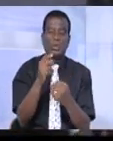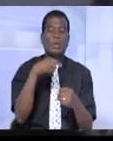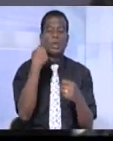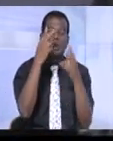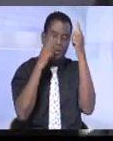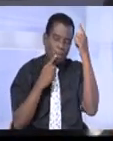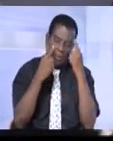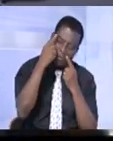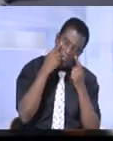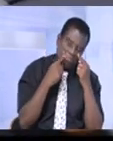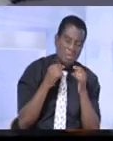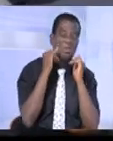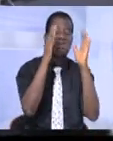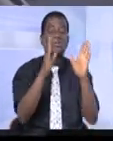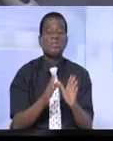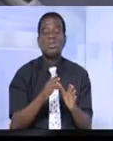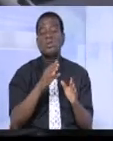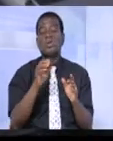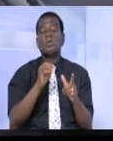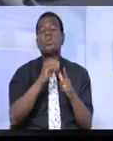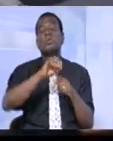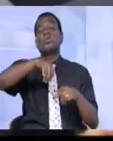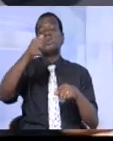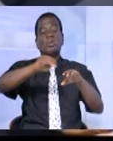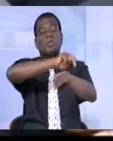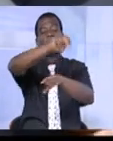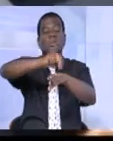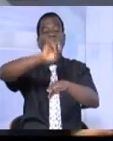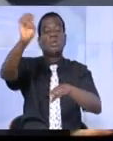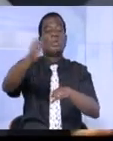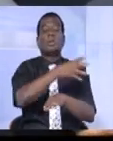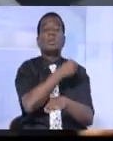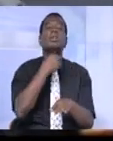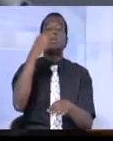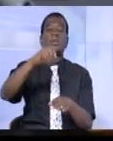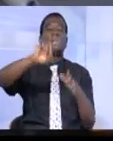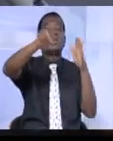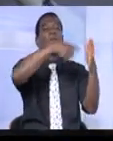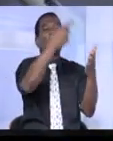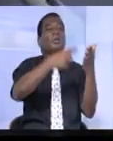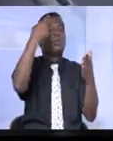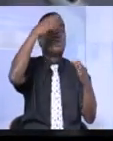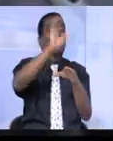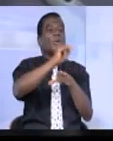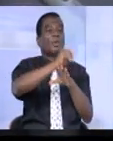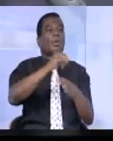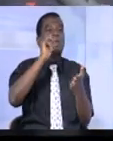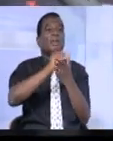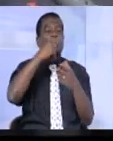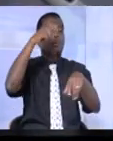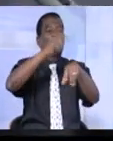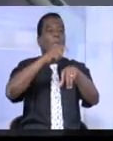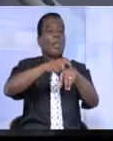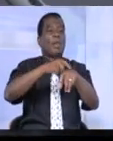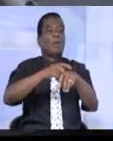qu'elles soient ivoiriennes ou d'autres nationalités. Et dire que c'est une épreuve pour la Côte d'Ivoire. Mais c'est également le moment